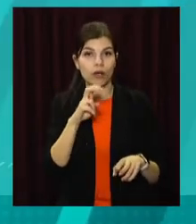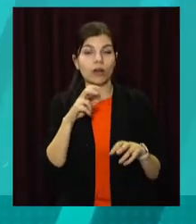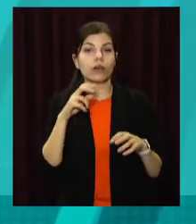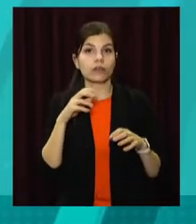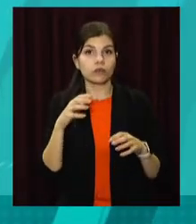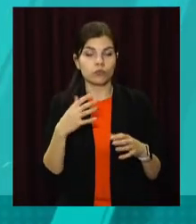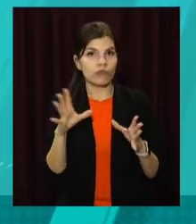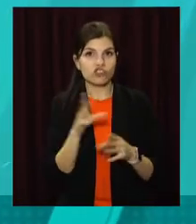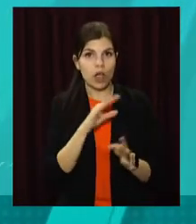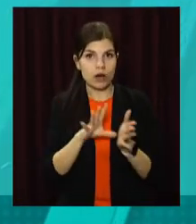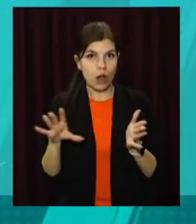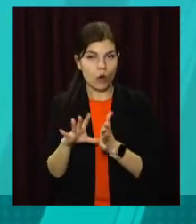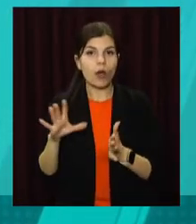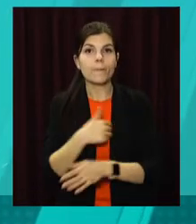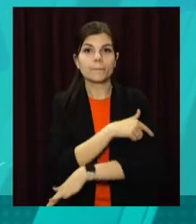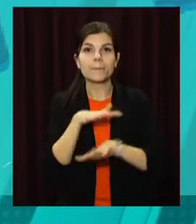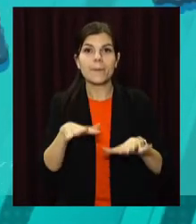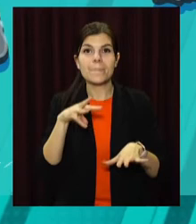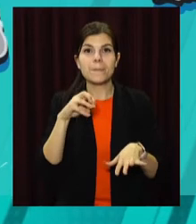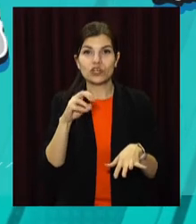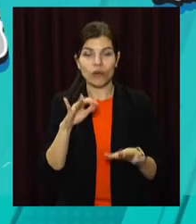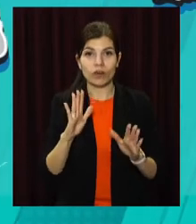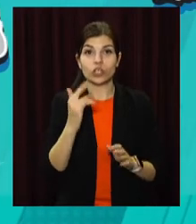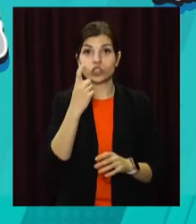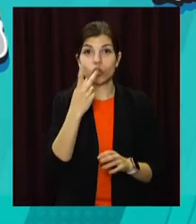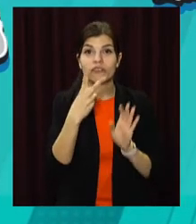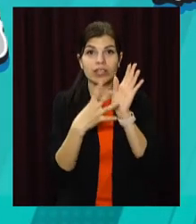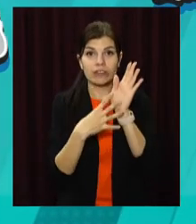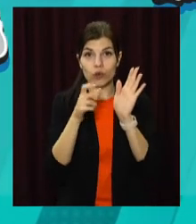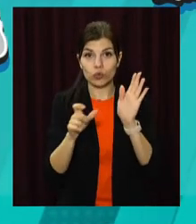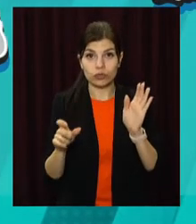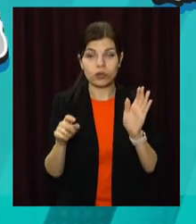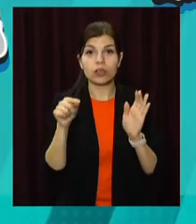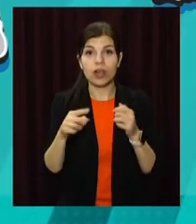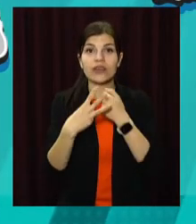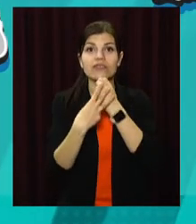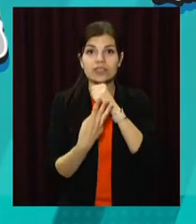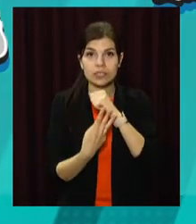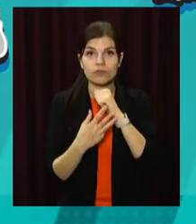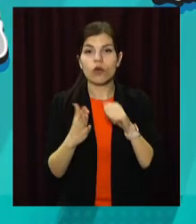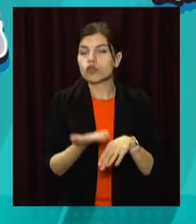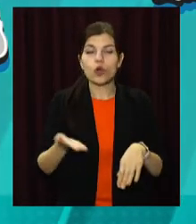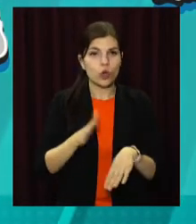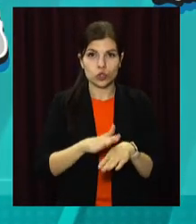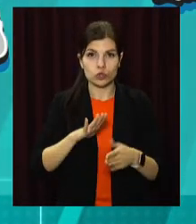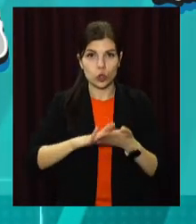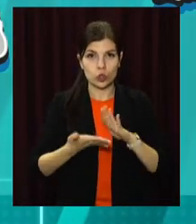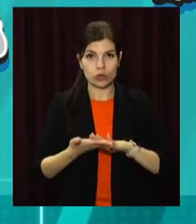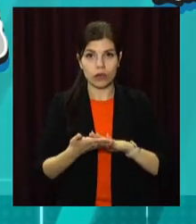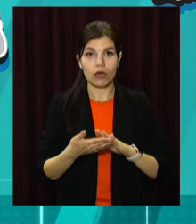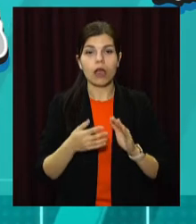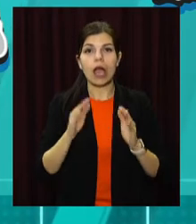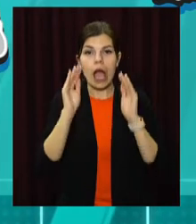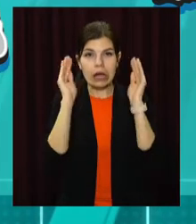лікарні Мечникова зараз 129 пацієнтів, з них 18 у вкрай тішкому стані. Реанімація медзакладу була